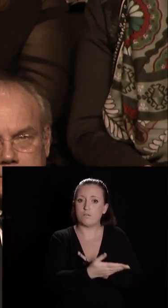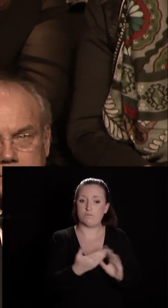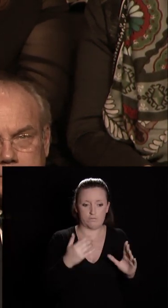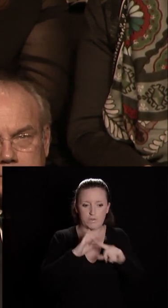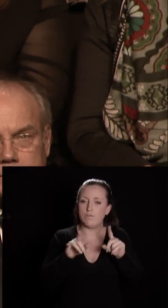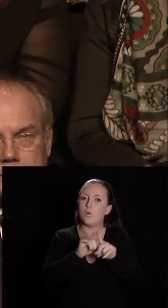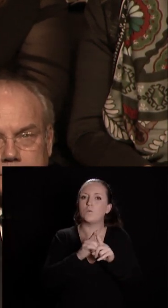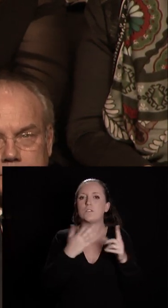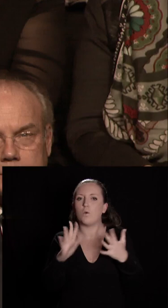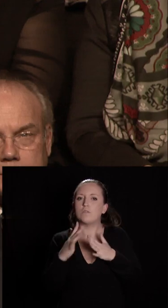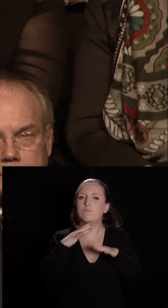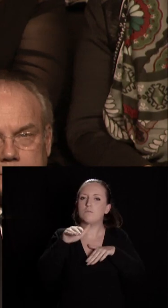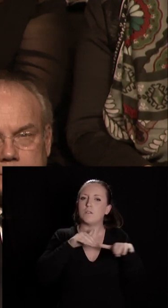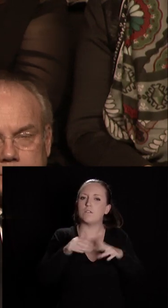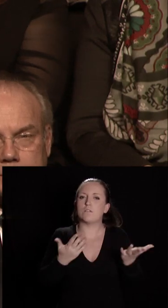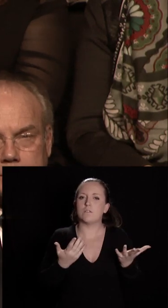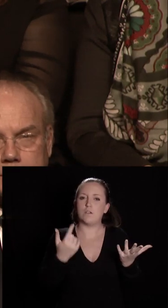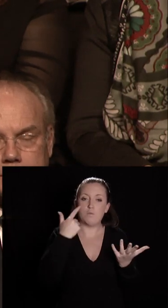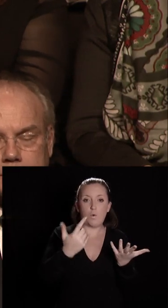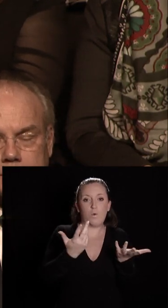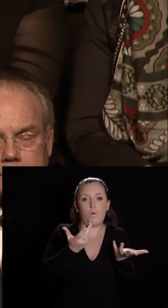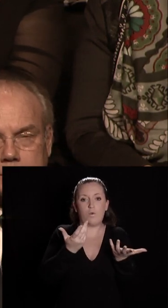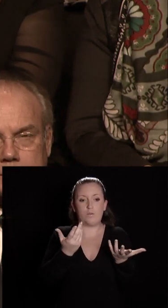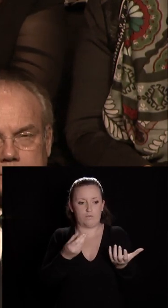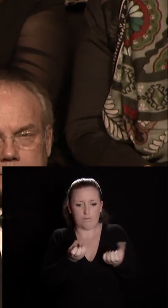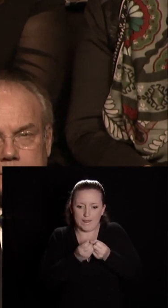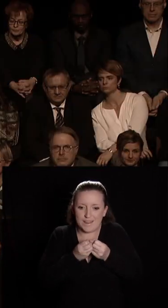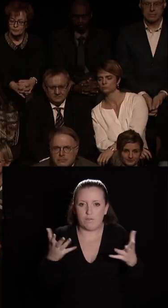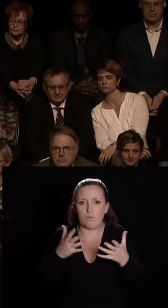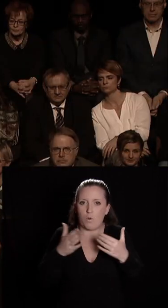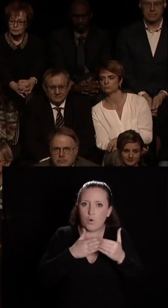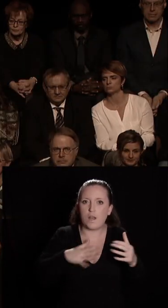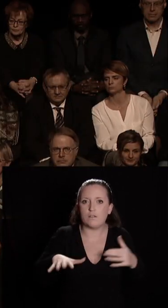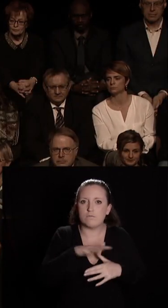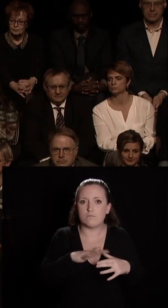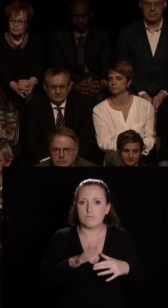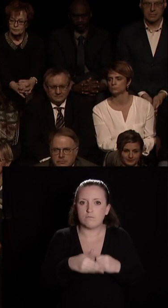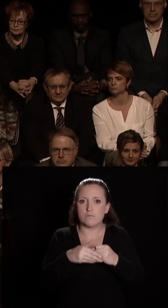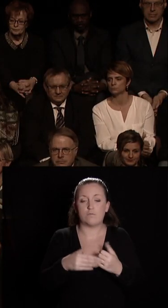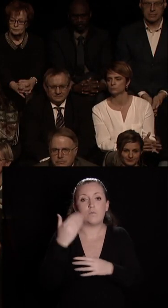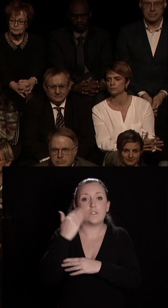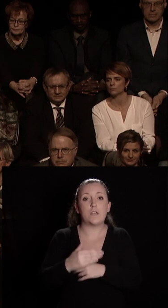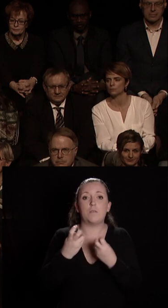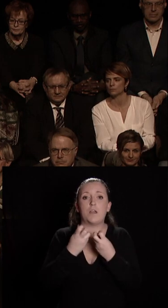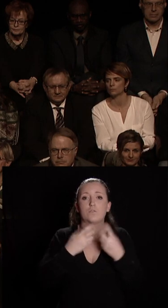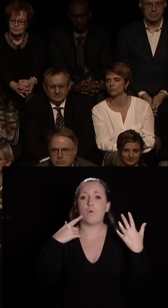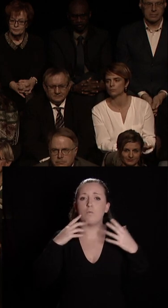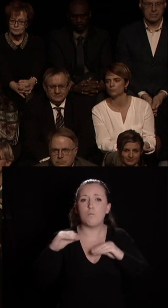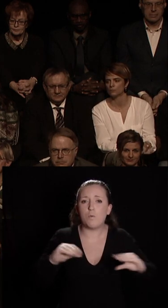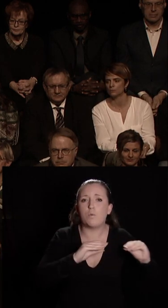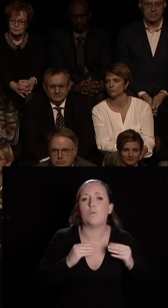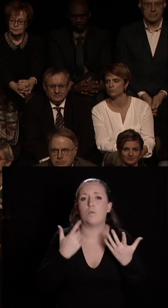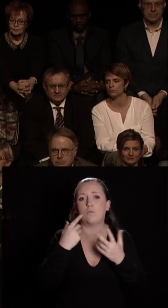'autres leviers pour être en appui du développement local. Je pense à l'aide à l'immobilier d'entreprise, à la